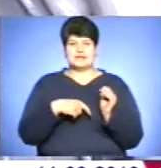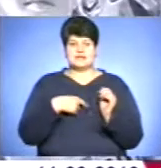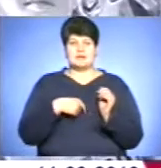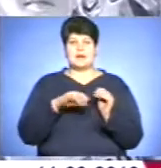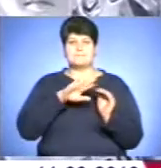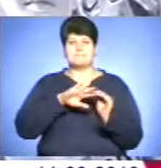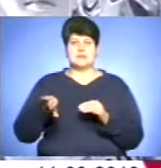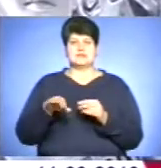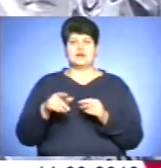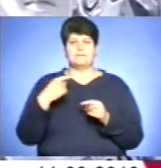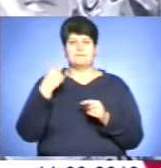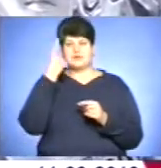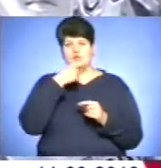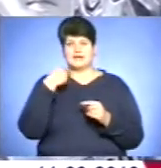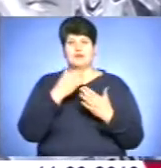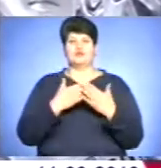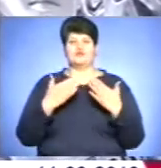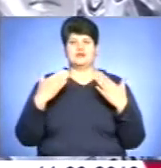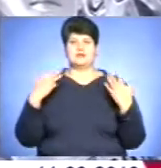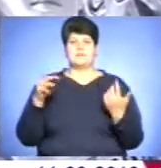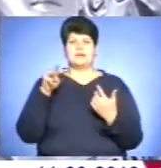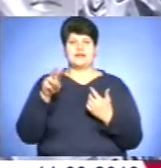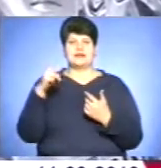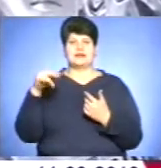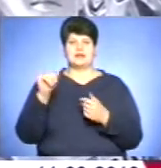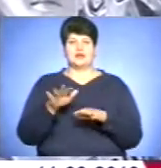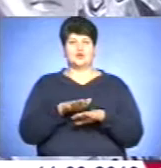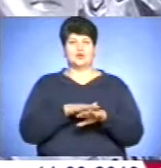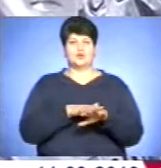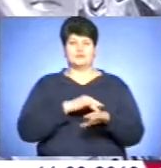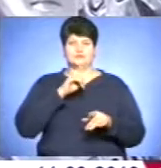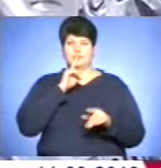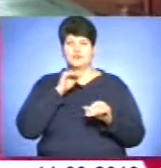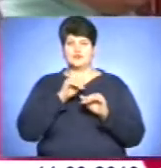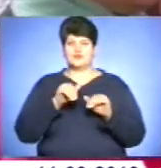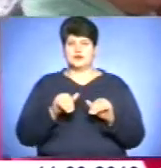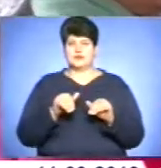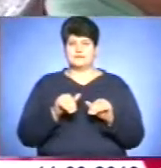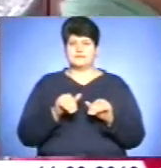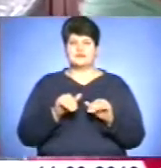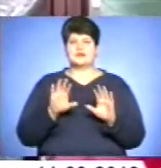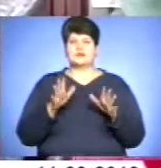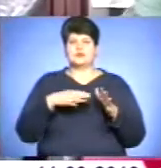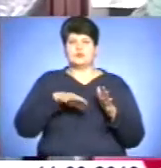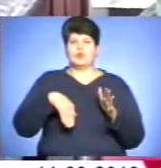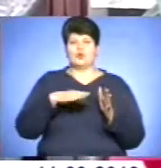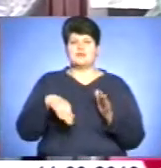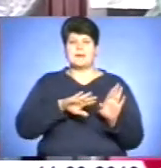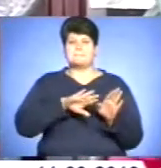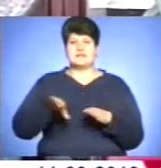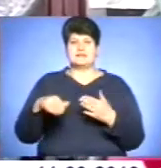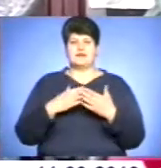останньої персональної виставки Марія Ділай довго мовчала, закрилася у собі. Сталося спустошення після виставки.